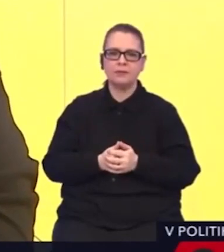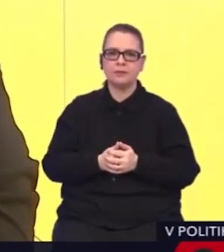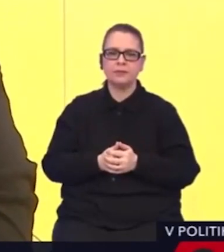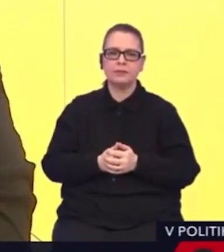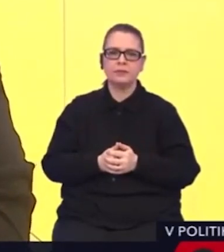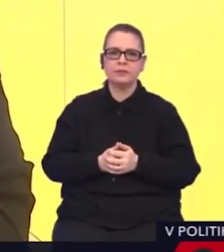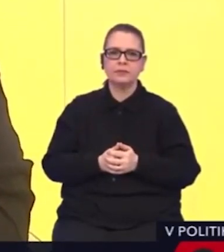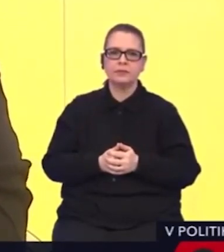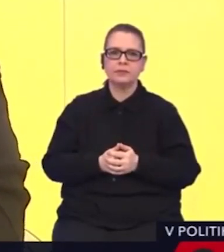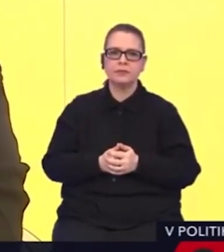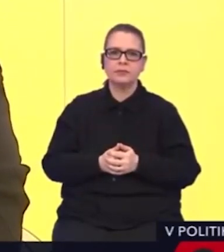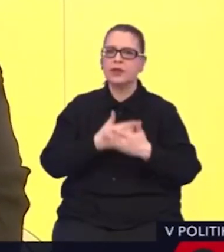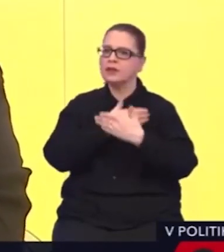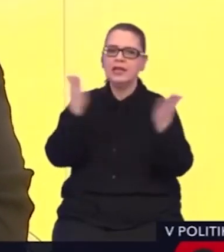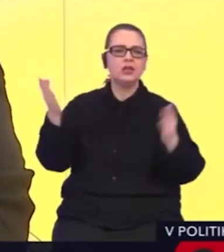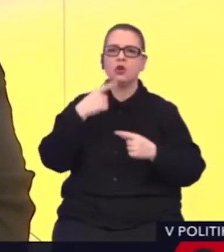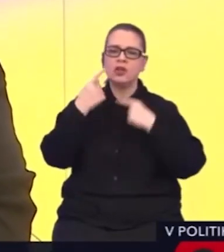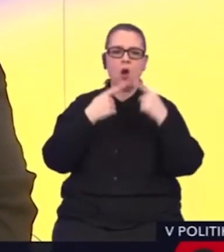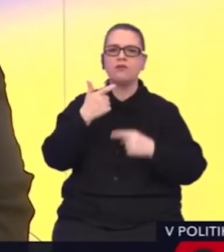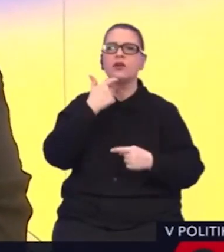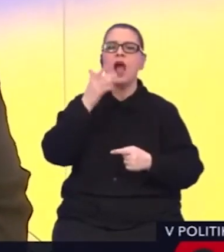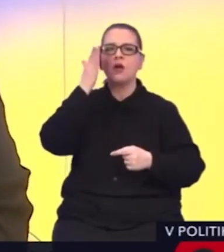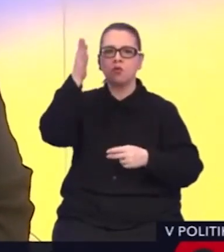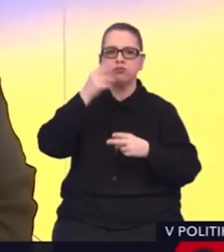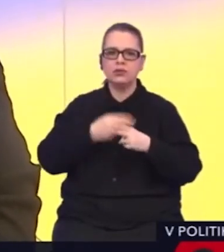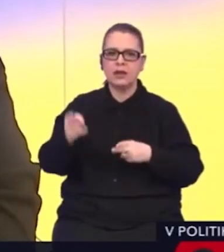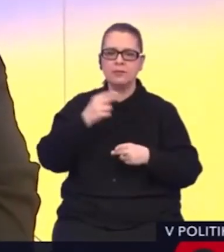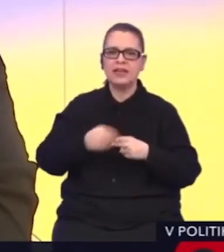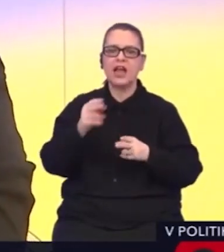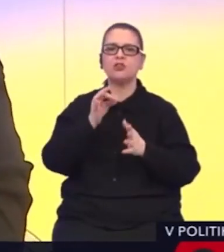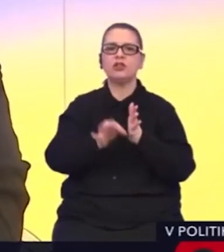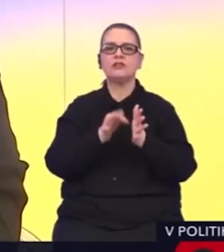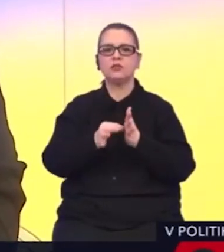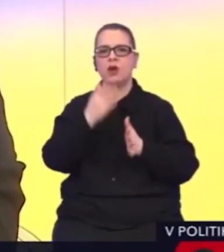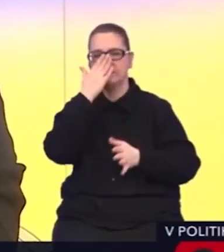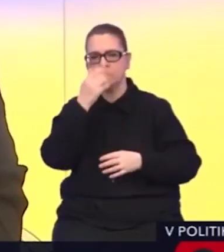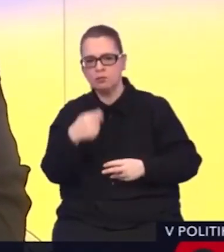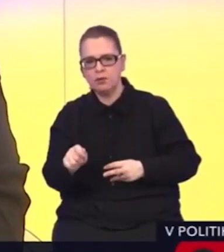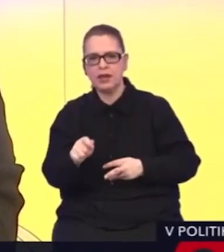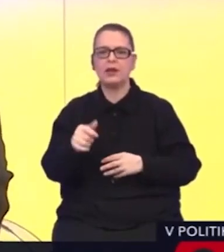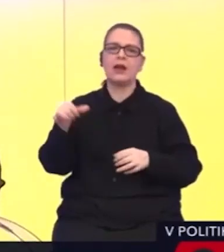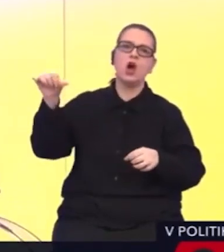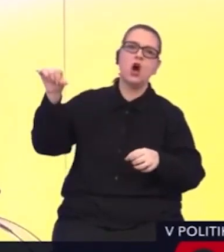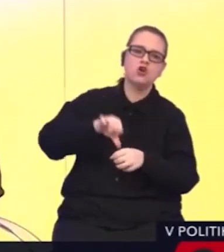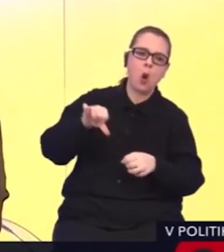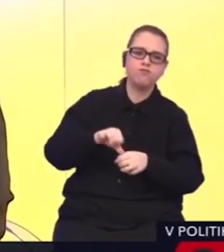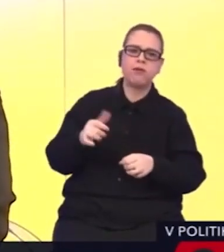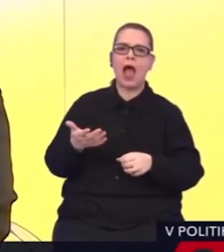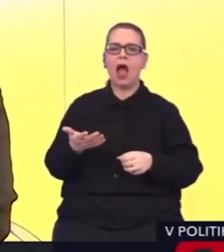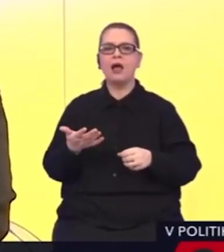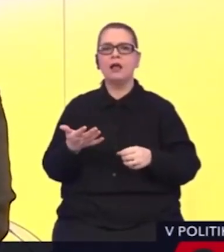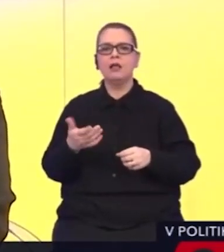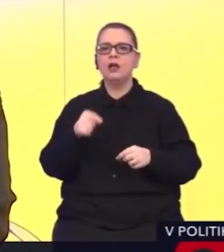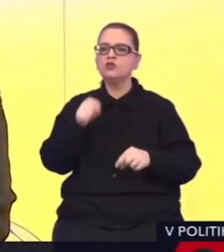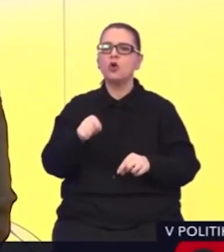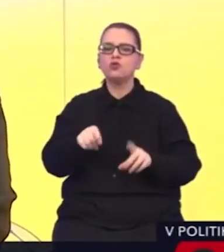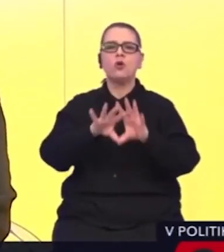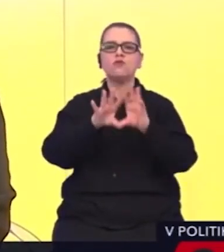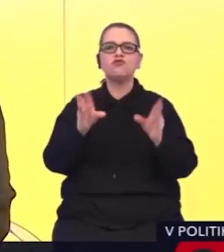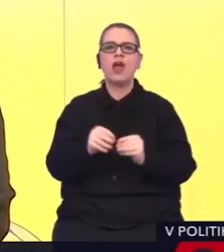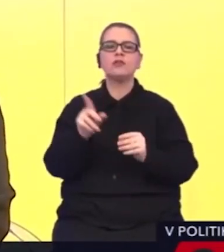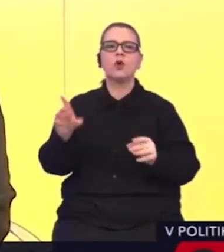o tom, ako budeme riešiť situáciu s plynom, ako budeme riešiť situáciu s ropou, a že toto sa